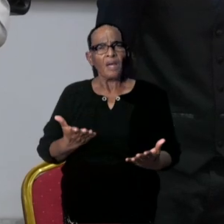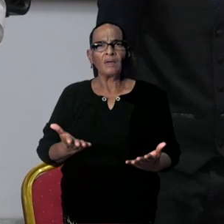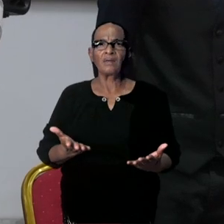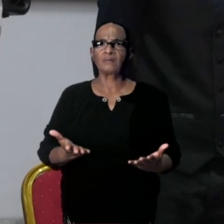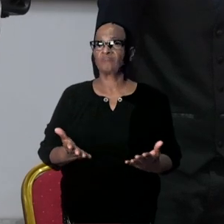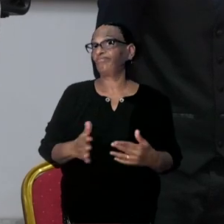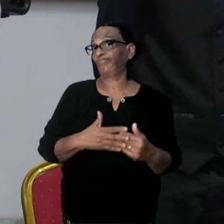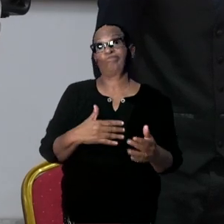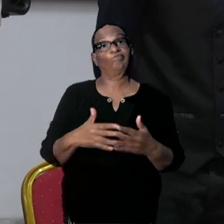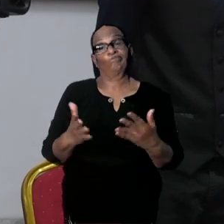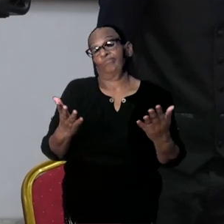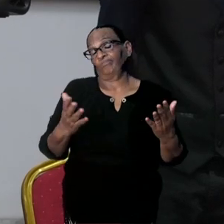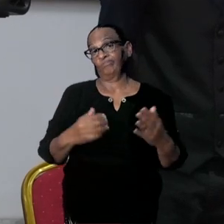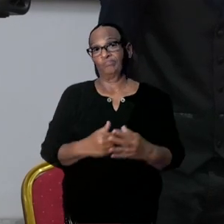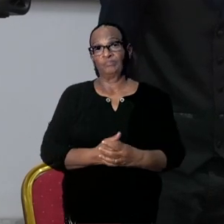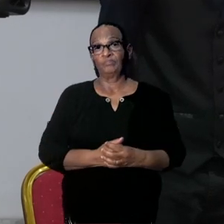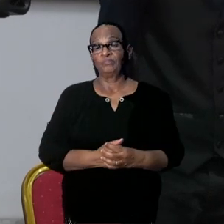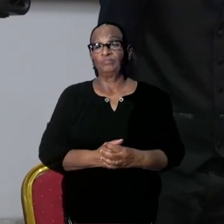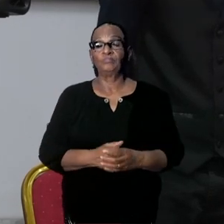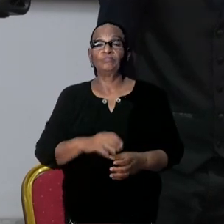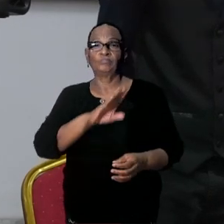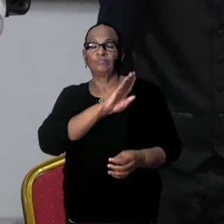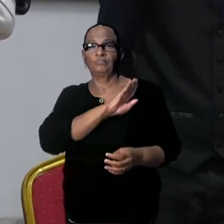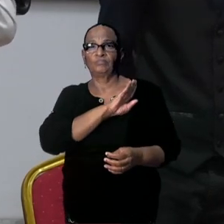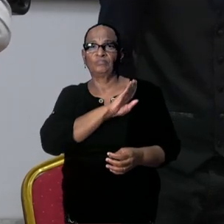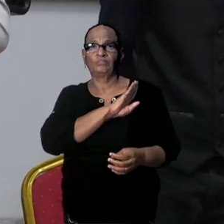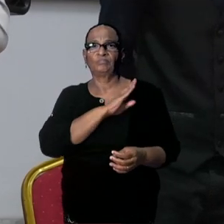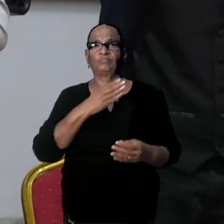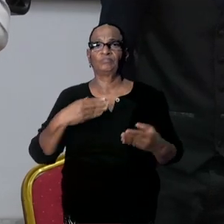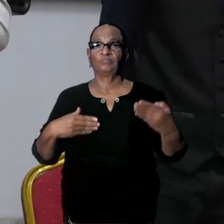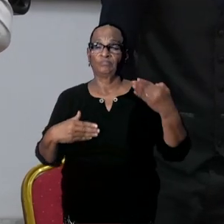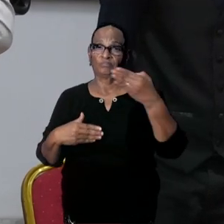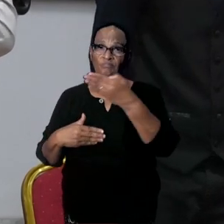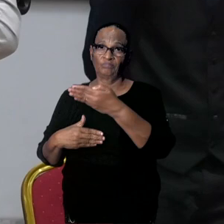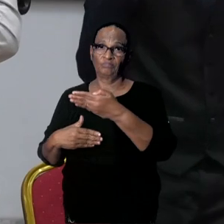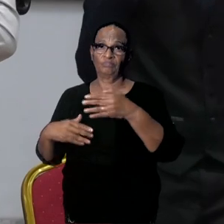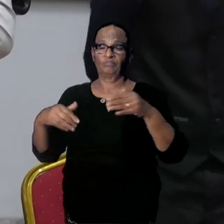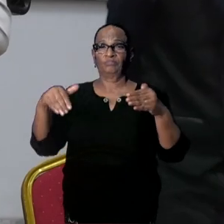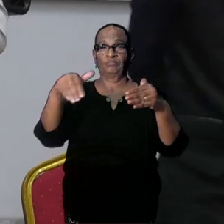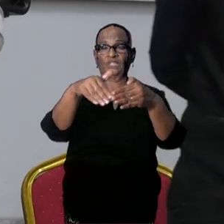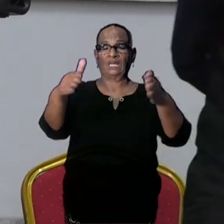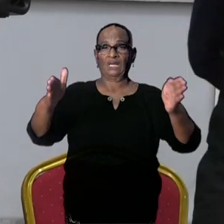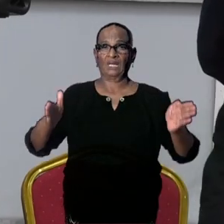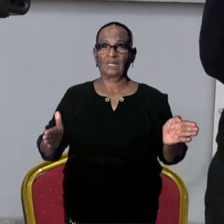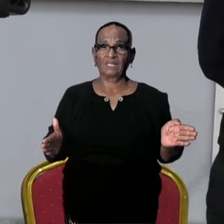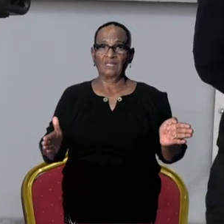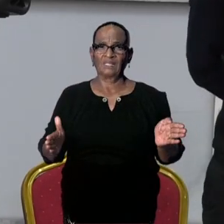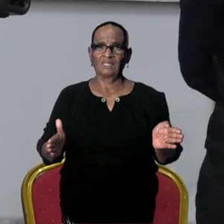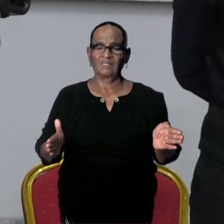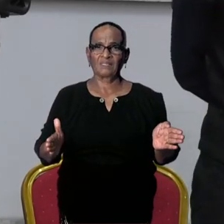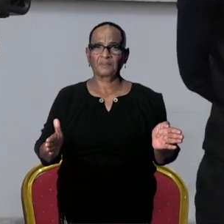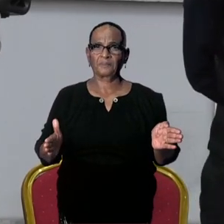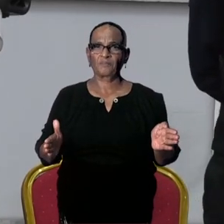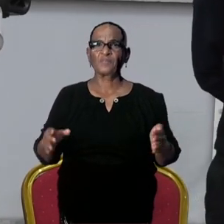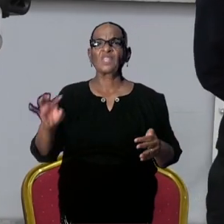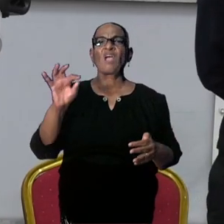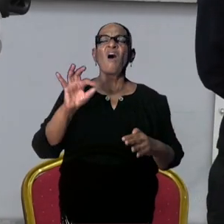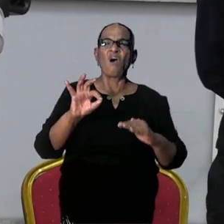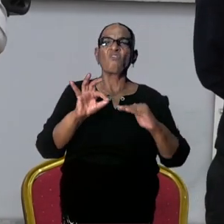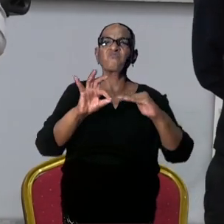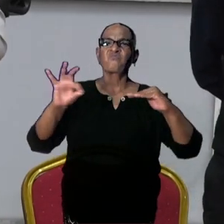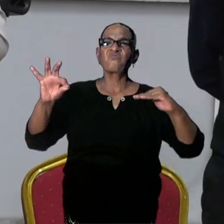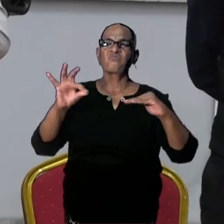Niet vervelend bedoeld door minister. Ik heb ook een vraag met betrekking tot de grens. Er was steeds gezegd dat de Franse grens is gesloten.